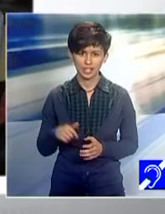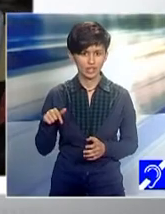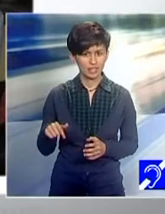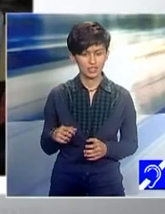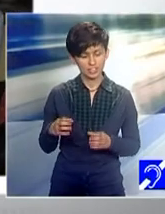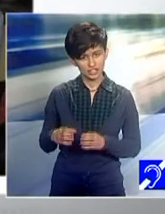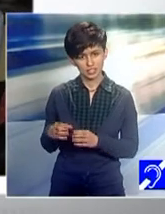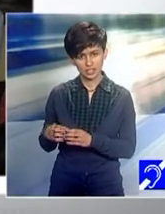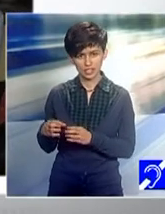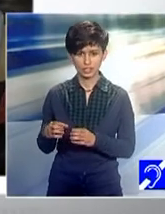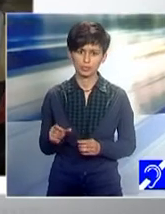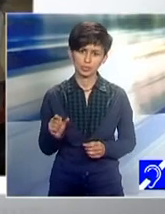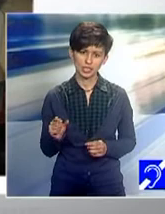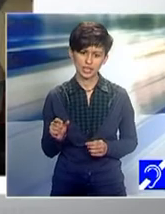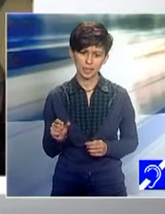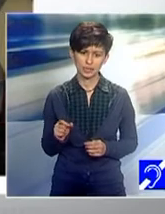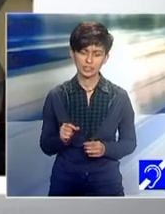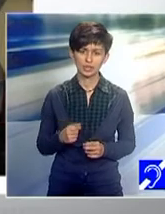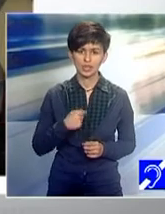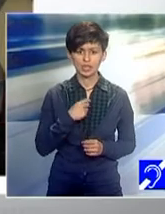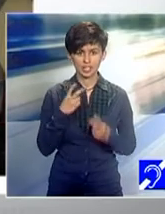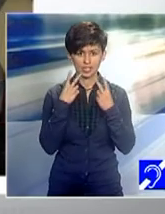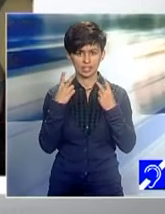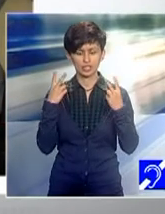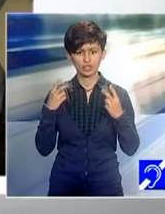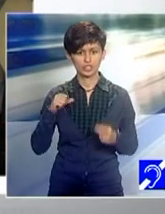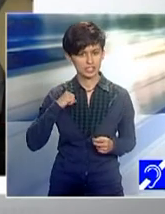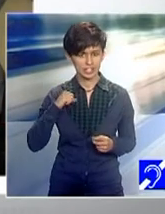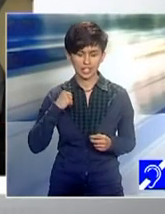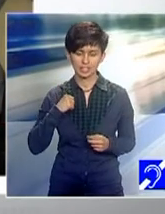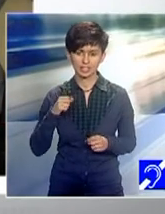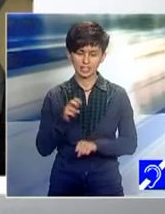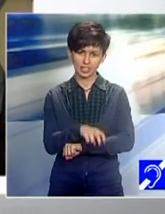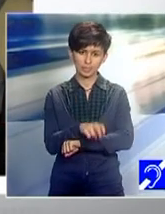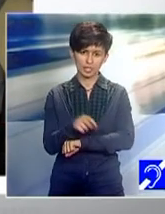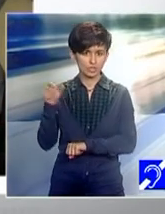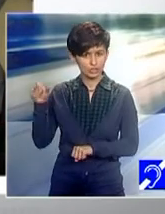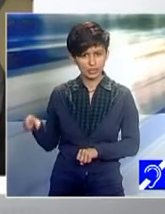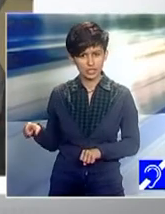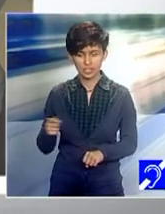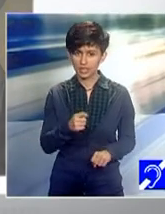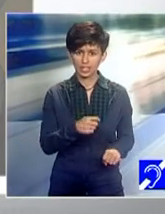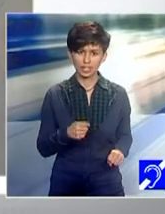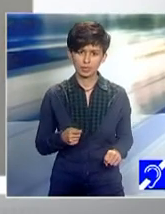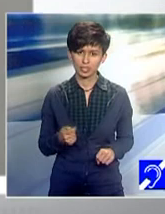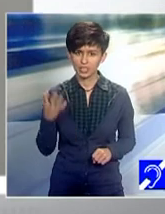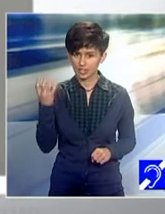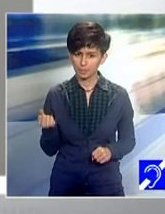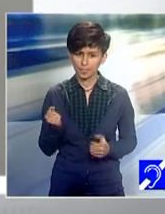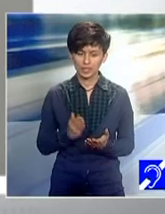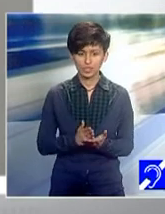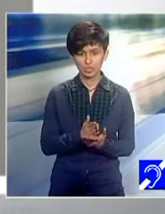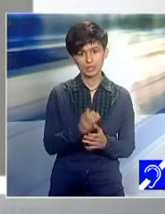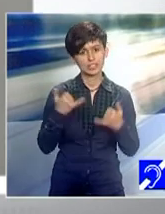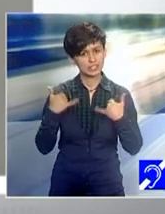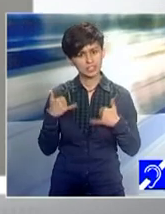etnice pe care le-au vizitat tinerii participanți la proiect, ce ar urma să se întâmple cu aceste